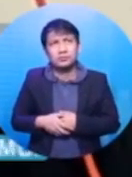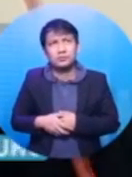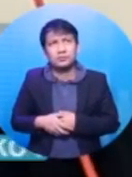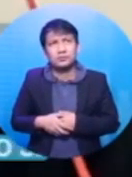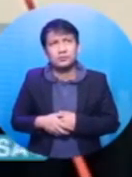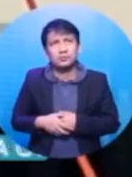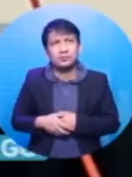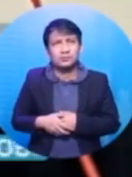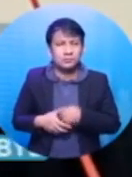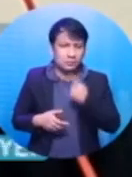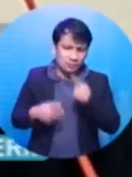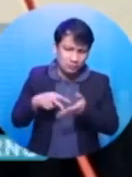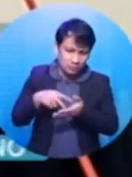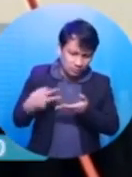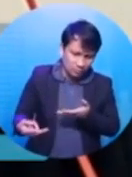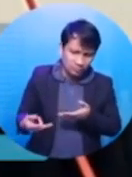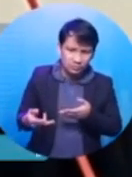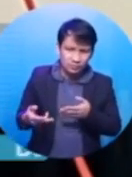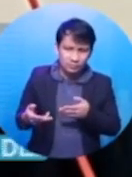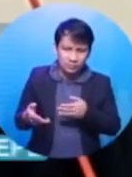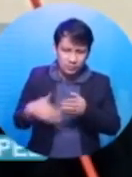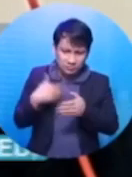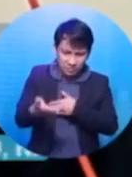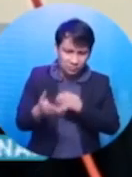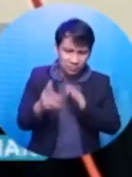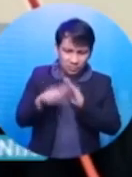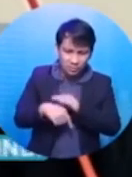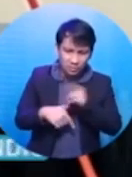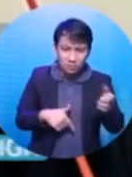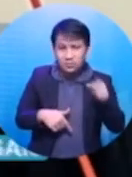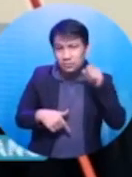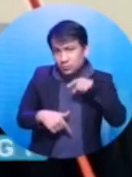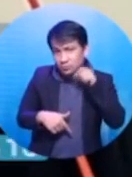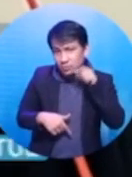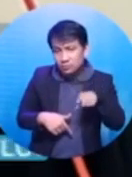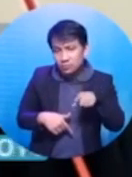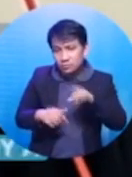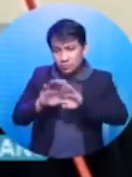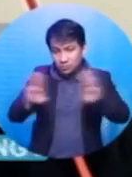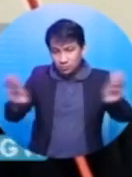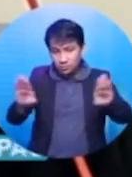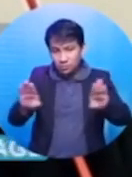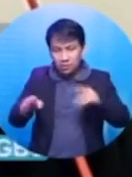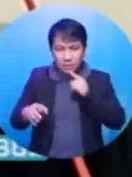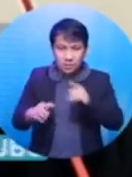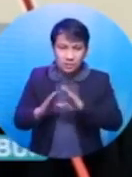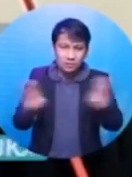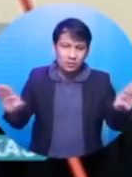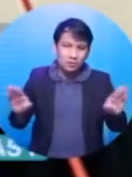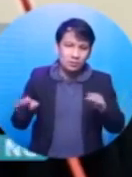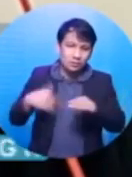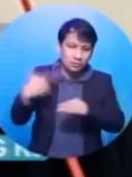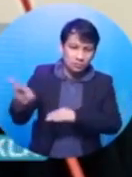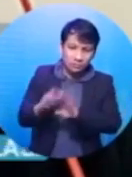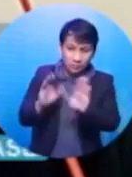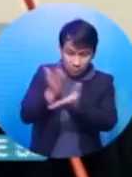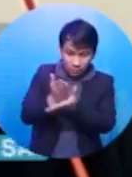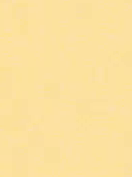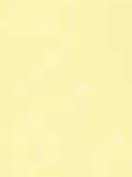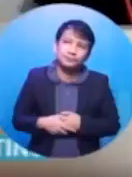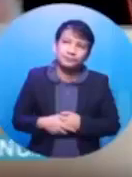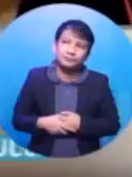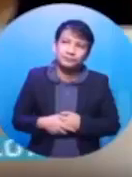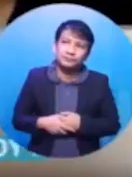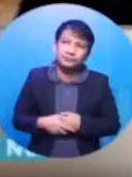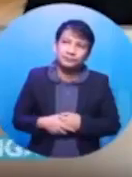Parang napada pa rin po ako sa kanya. Tapos po, yung ate ko una umaawat lang po. Tapos, nandumagal, binubugbog na rin po ako.